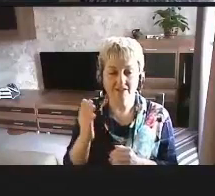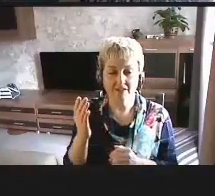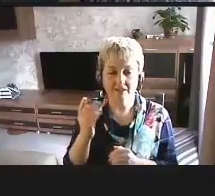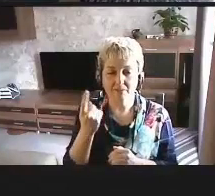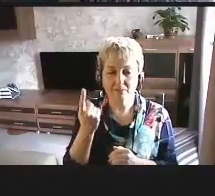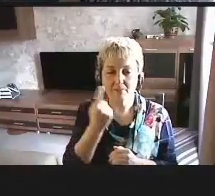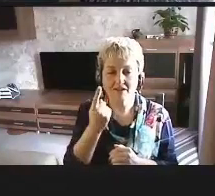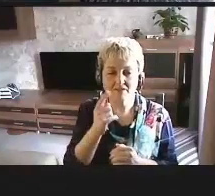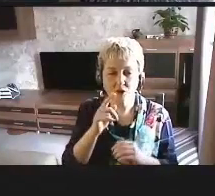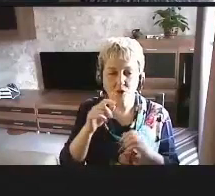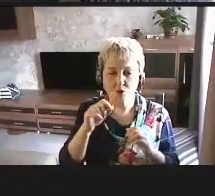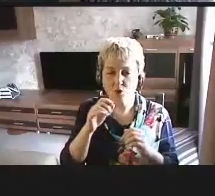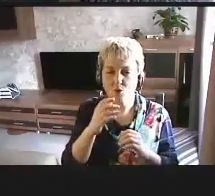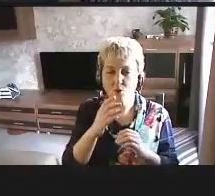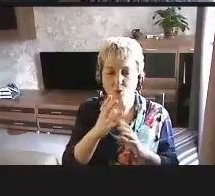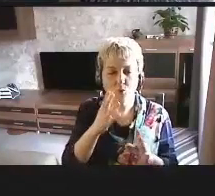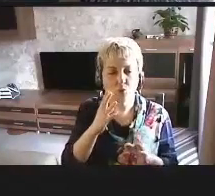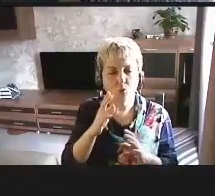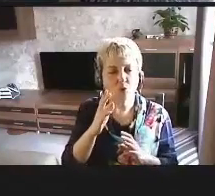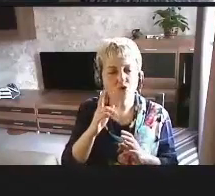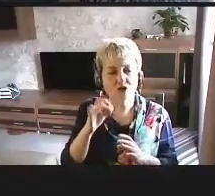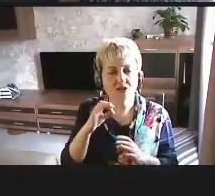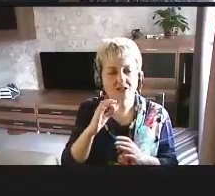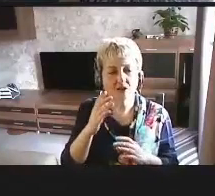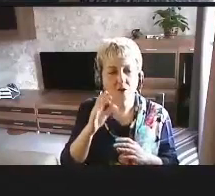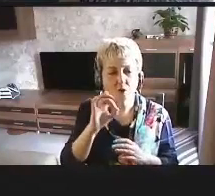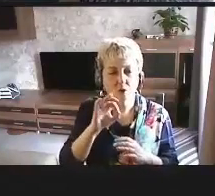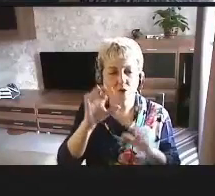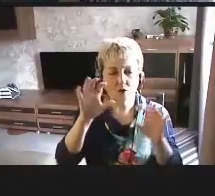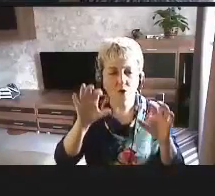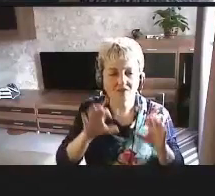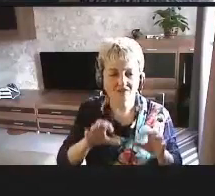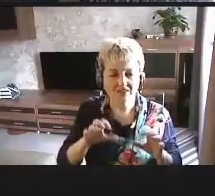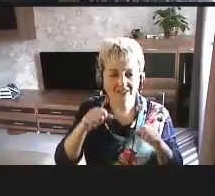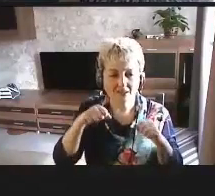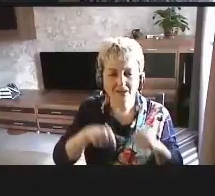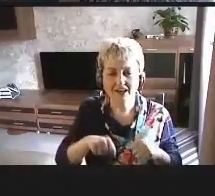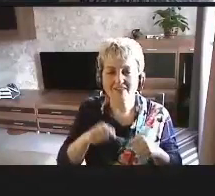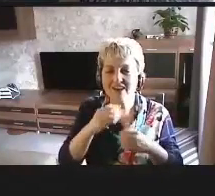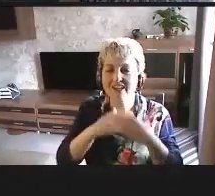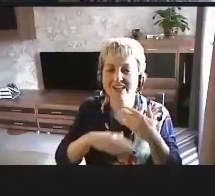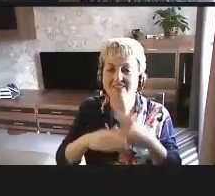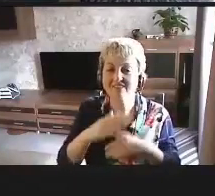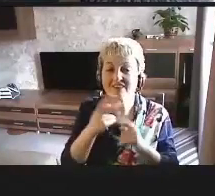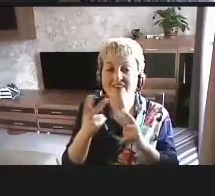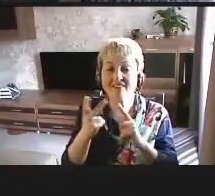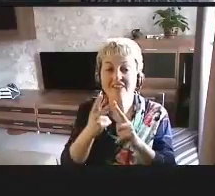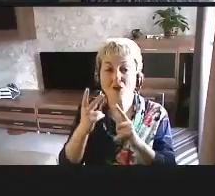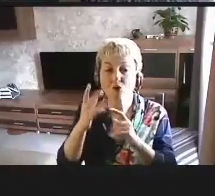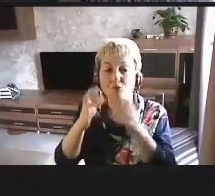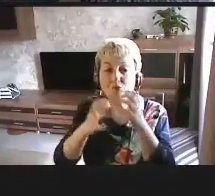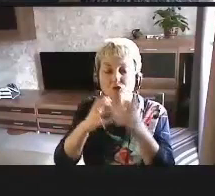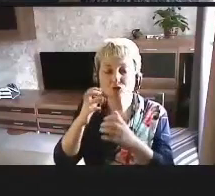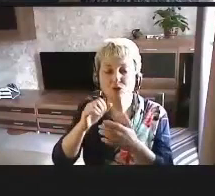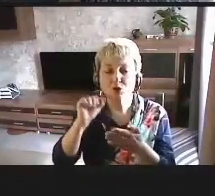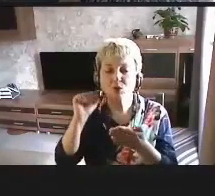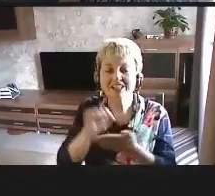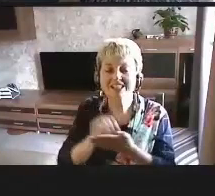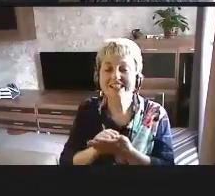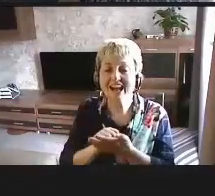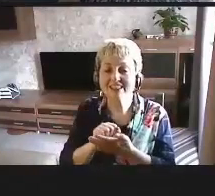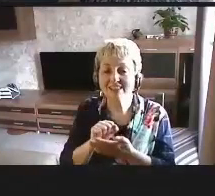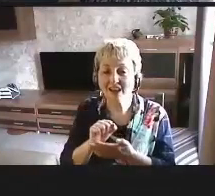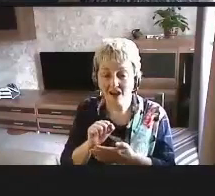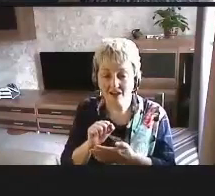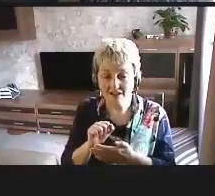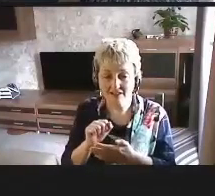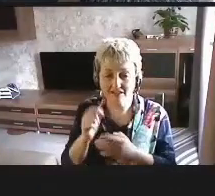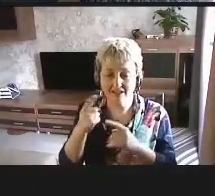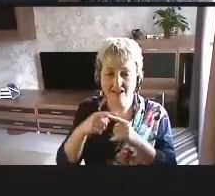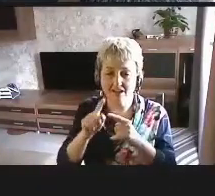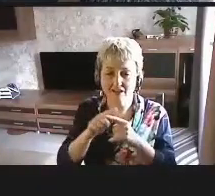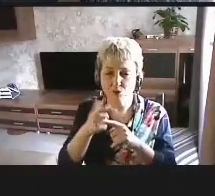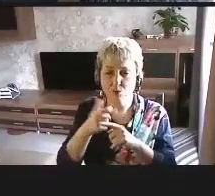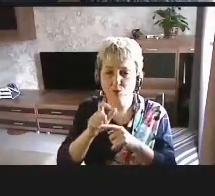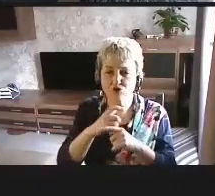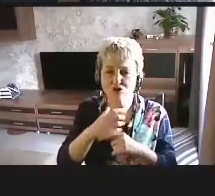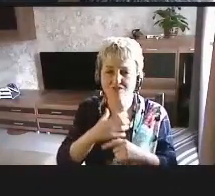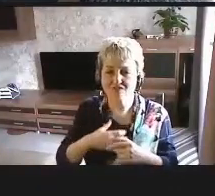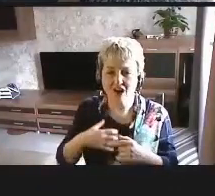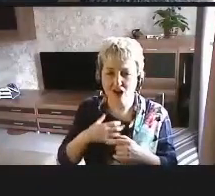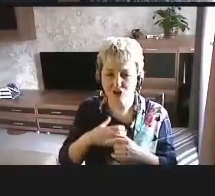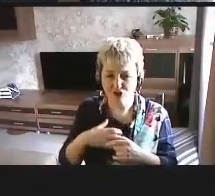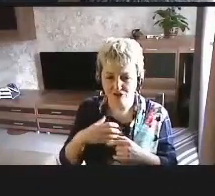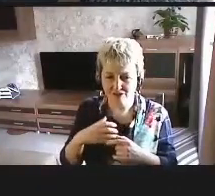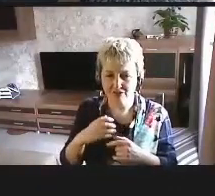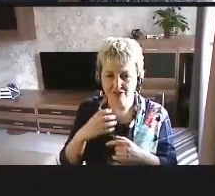первую очередь мы говорим о конвенции о правах инвалидов. Второе, это международные стандарты, и это очень важный